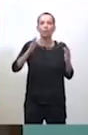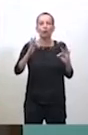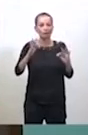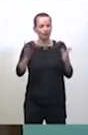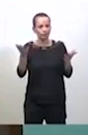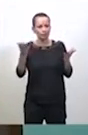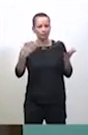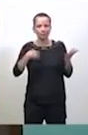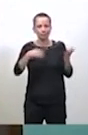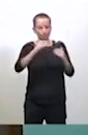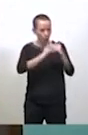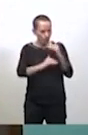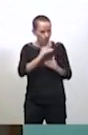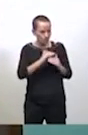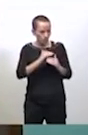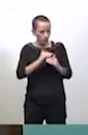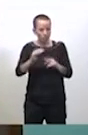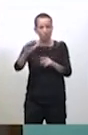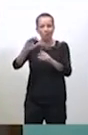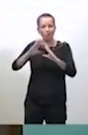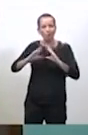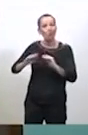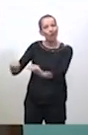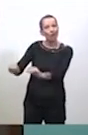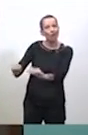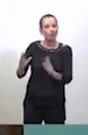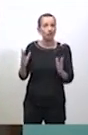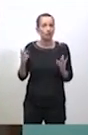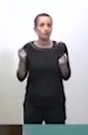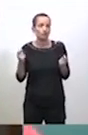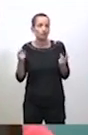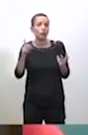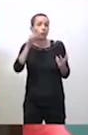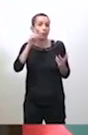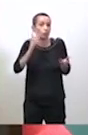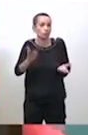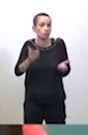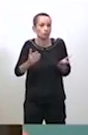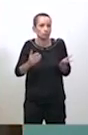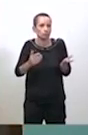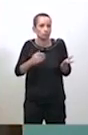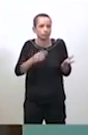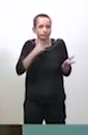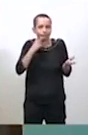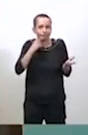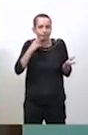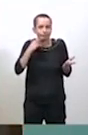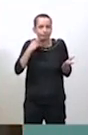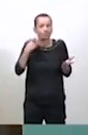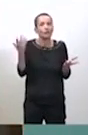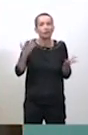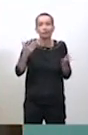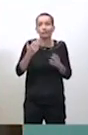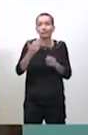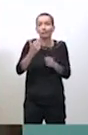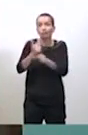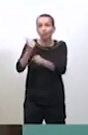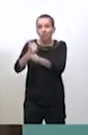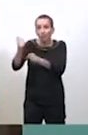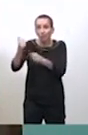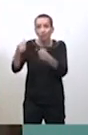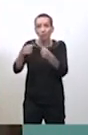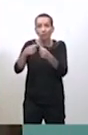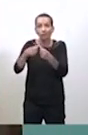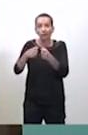financière. Parce qu'aujourd'hui, ce qui nous pénalise très fortement, c'est tous les ans de prendre une masse de